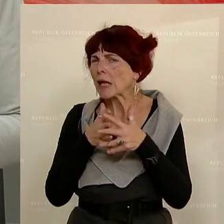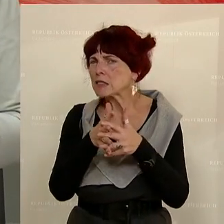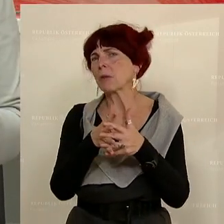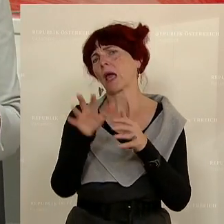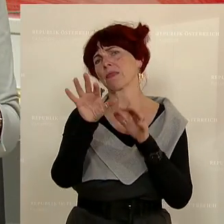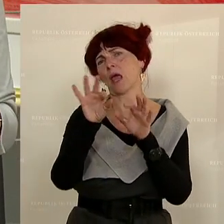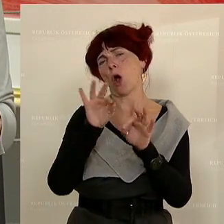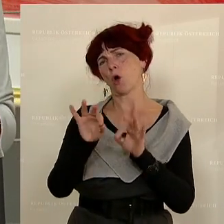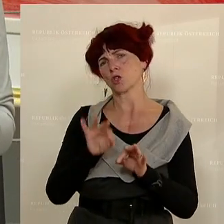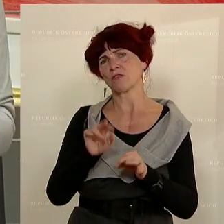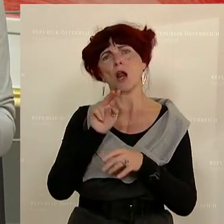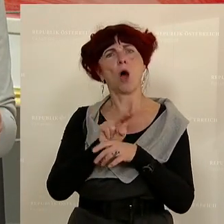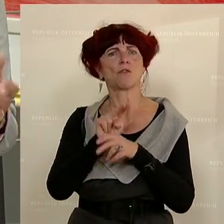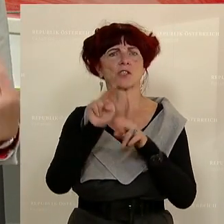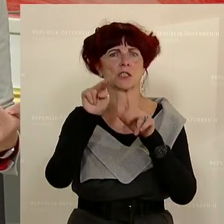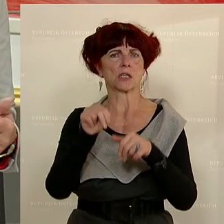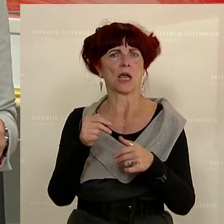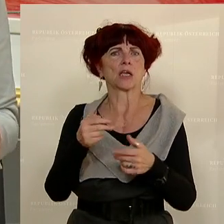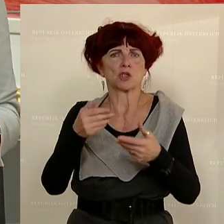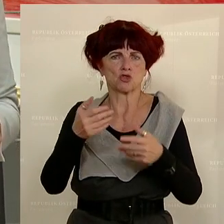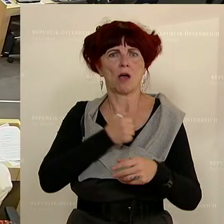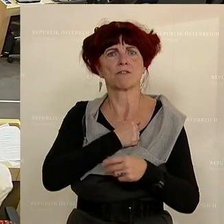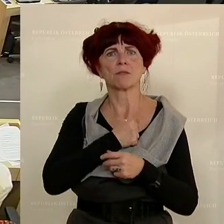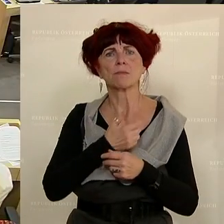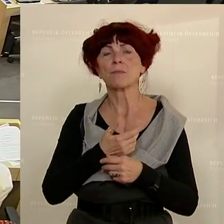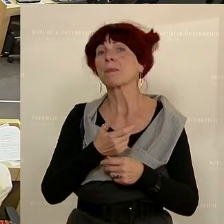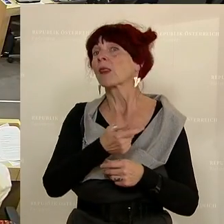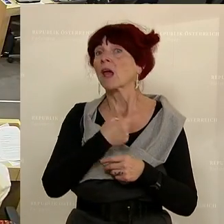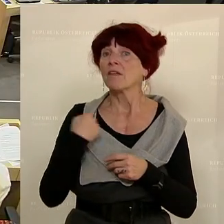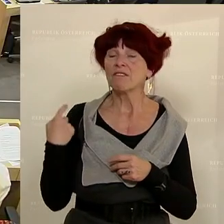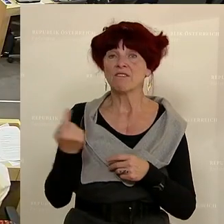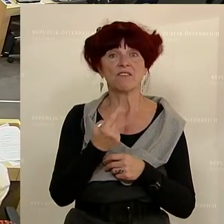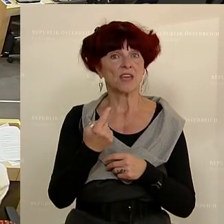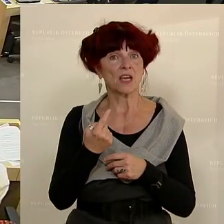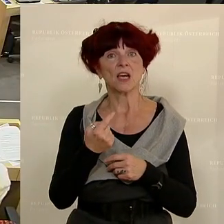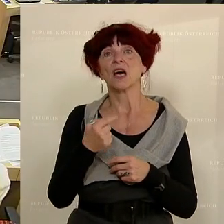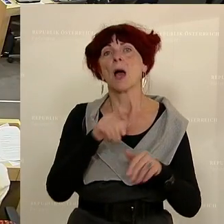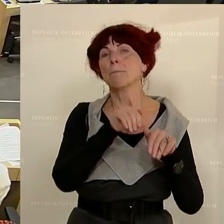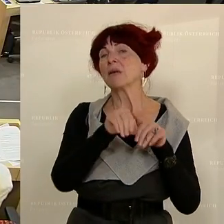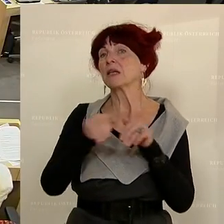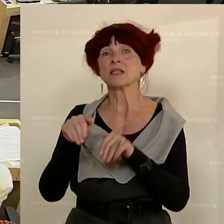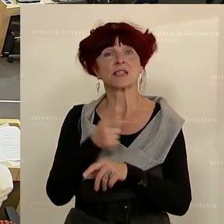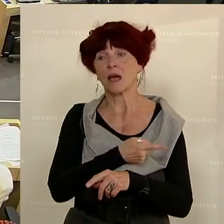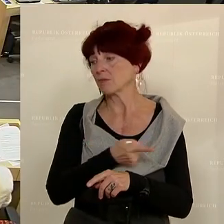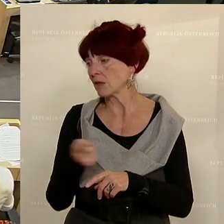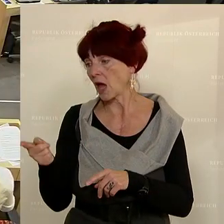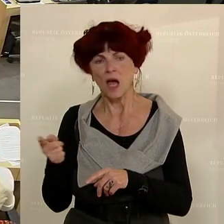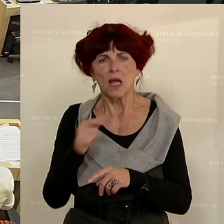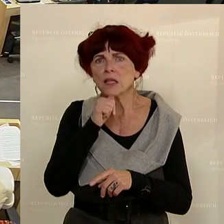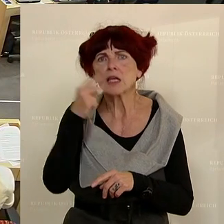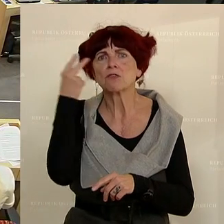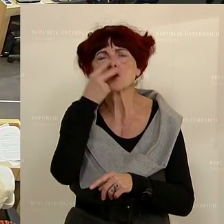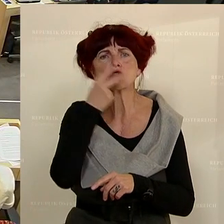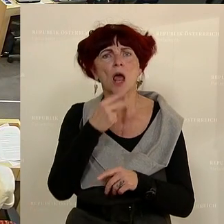Auswahl von Aufsichtsrätinnen und Aufsichtsräten kommt. Wir haben in keinen der Ministerien einen nachvollziehbaren